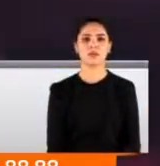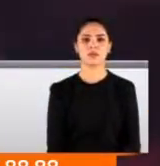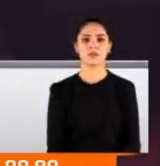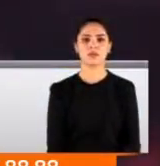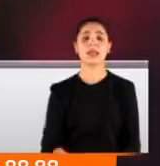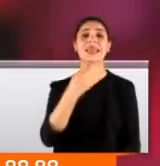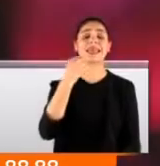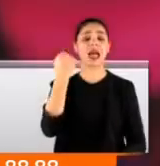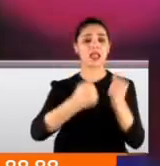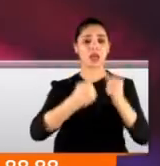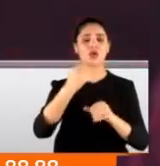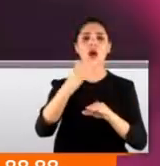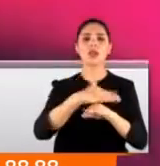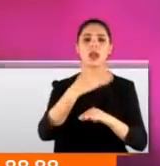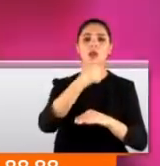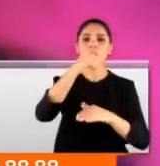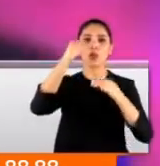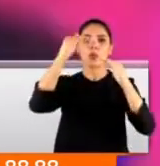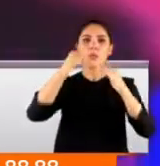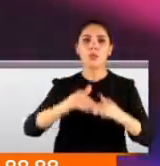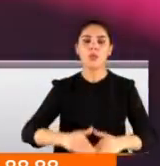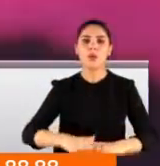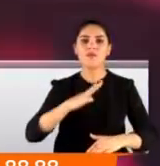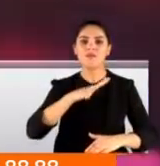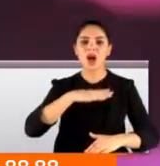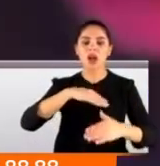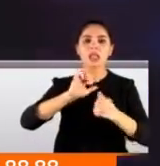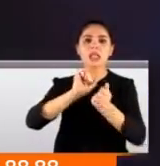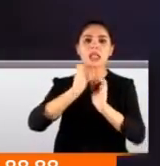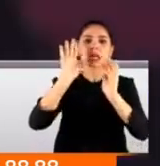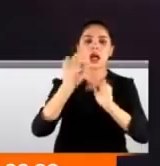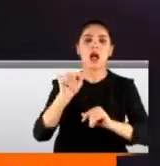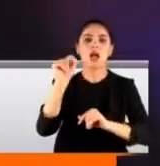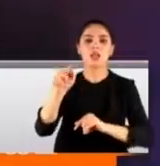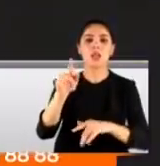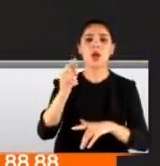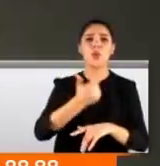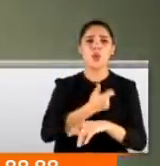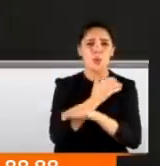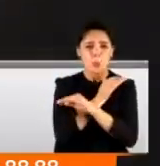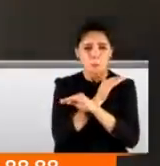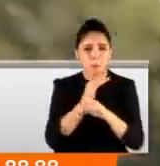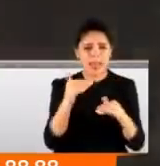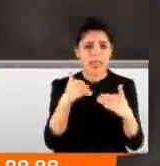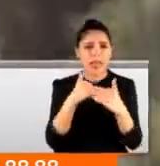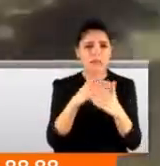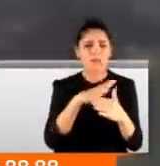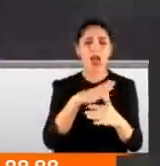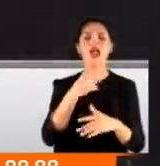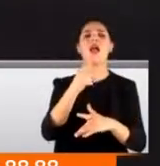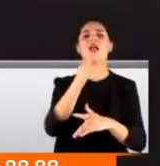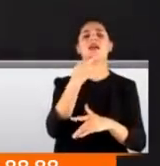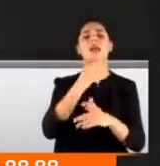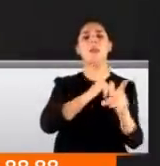Kadın sürücü yavaş yavaş suya gömülmeye başlayan araçta sıkışıp kaldı. Tam umutlar tükeniyordu ki kadının imdadına